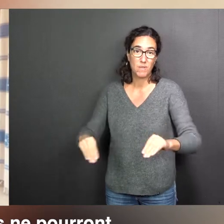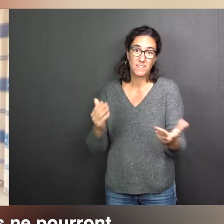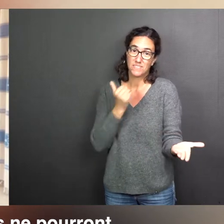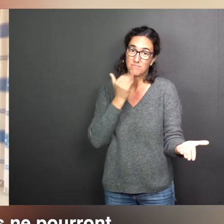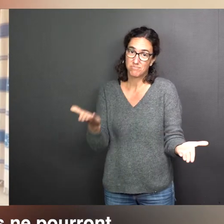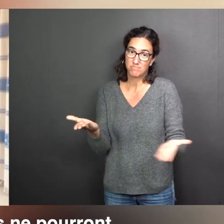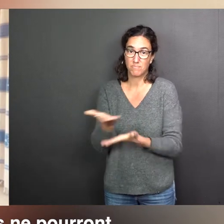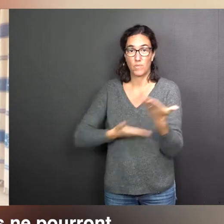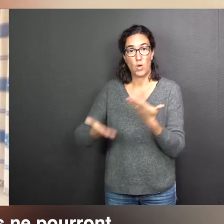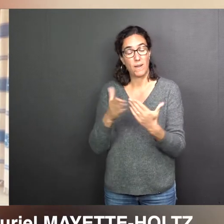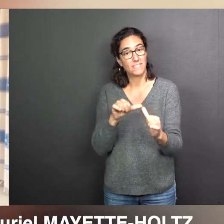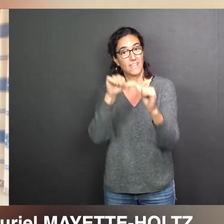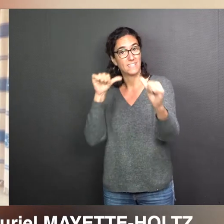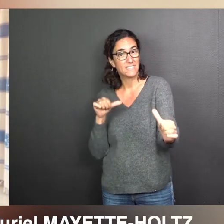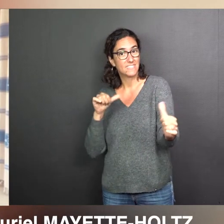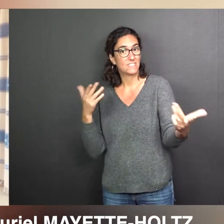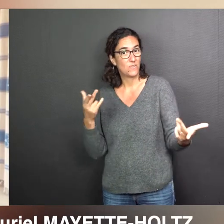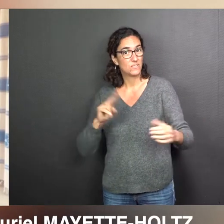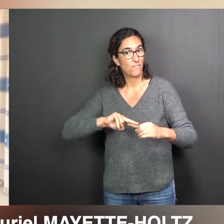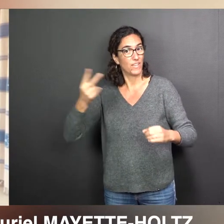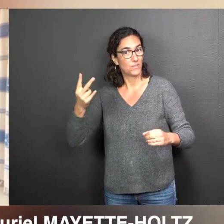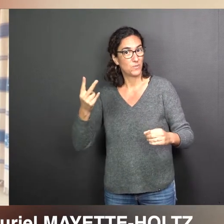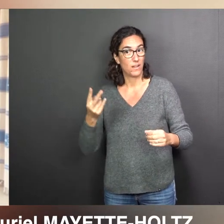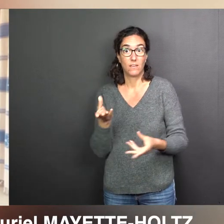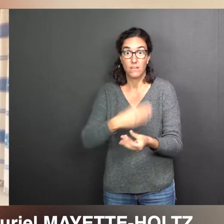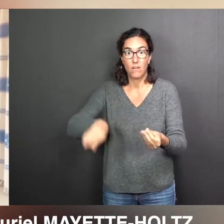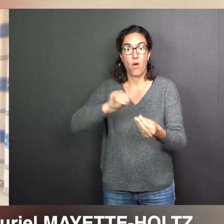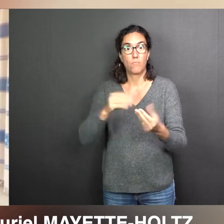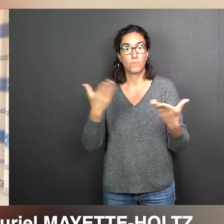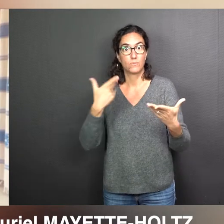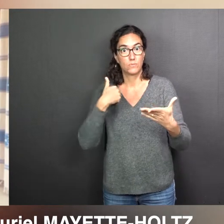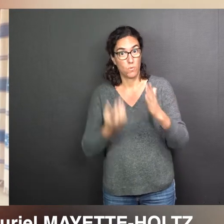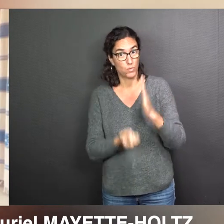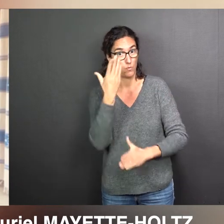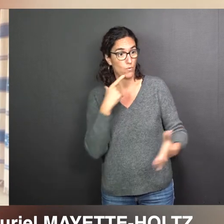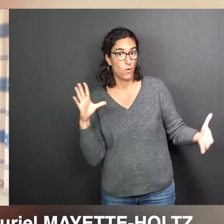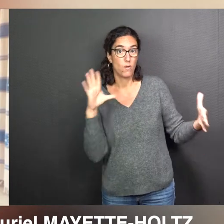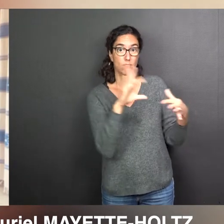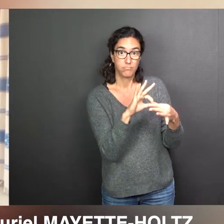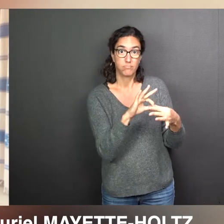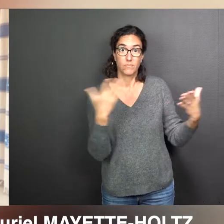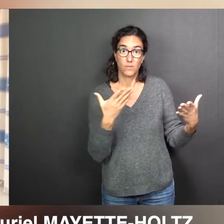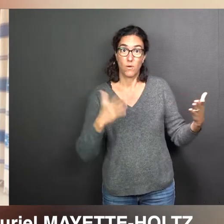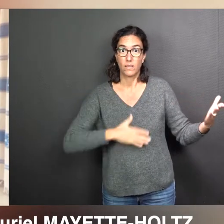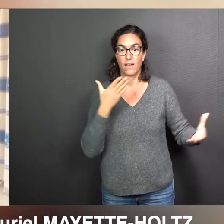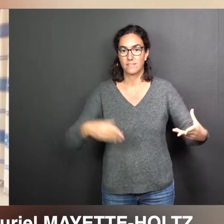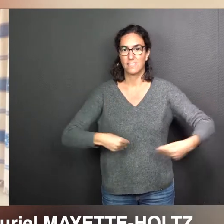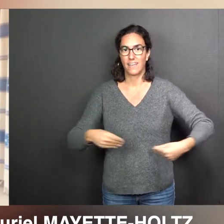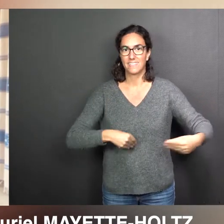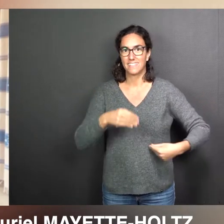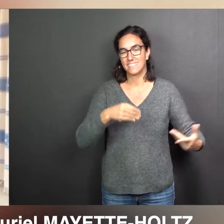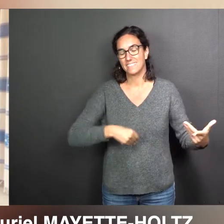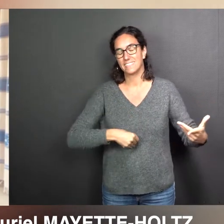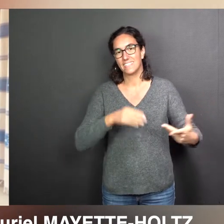lieu que virtuellement. Et en plus, en exclusivité, grâce à Muriel Mayette-Holz, nous allons